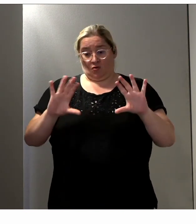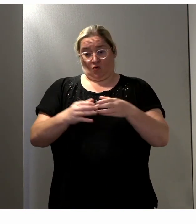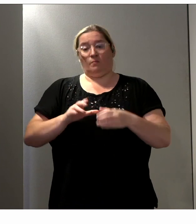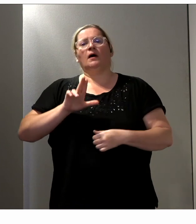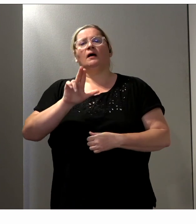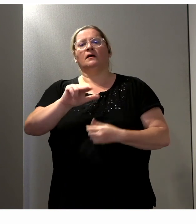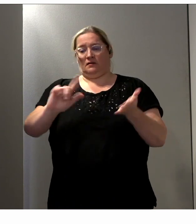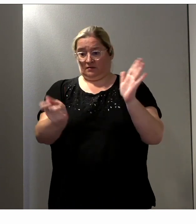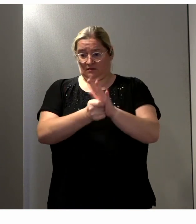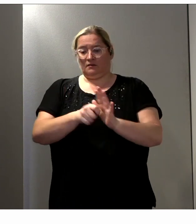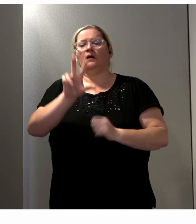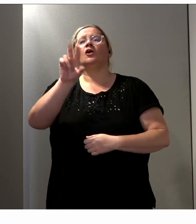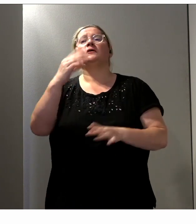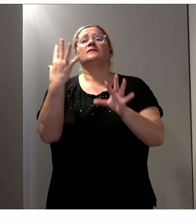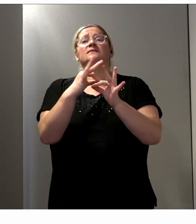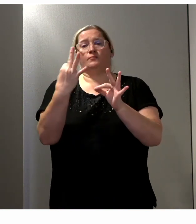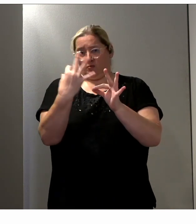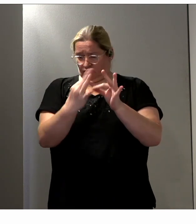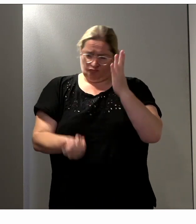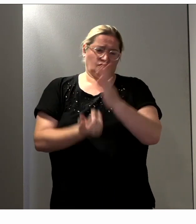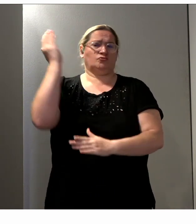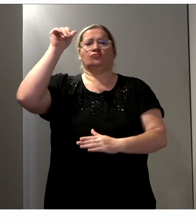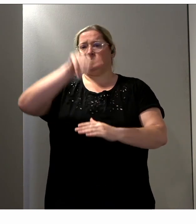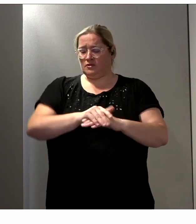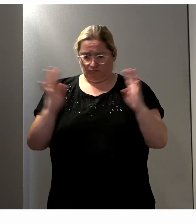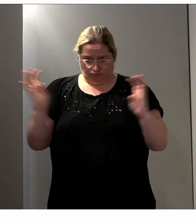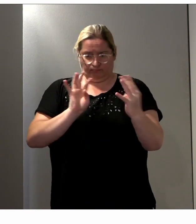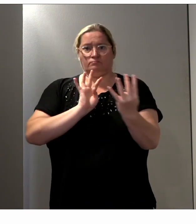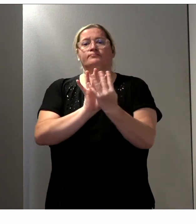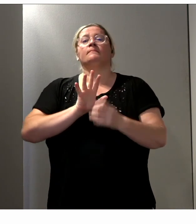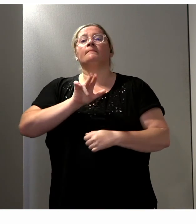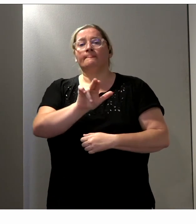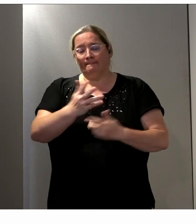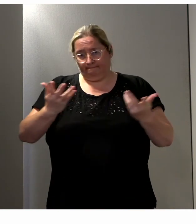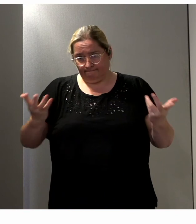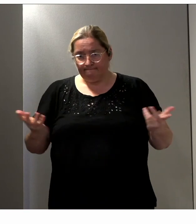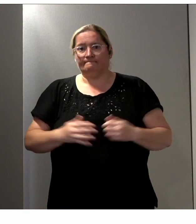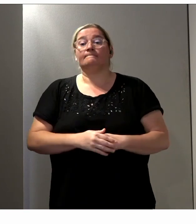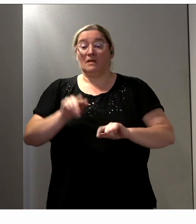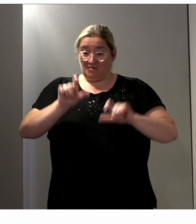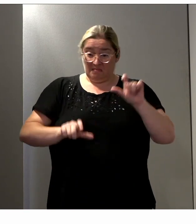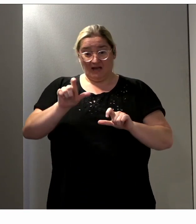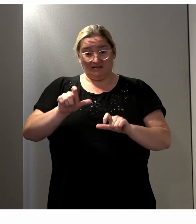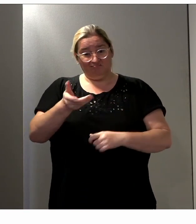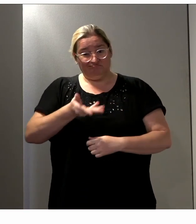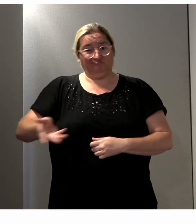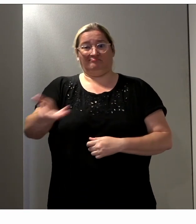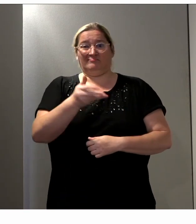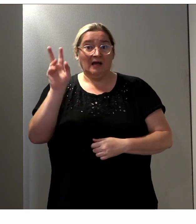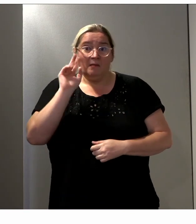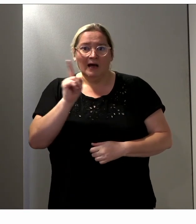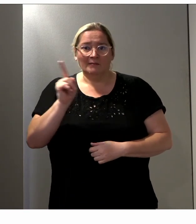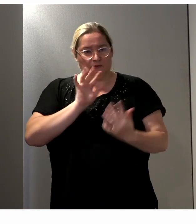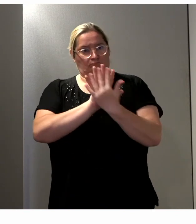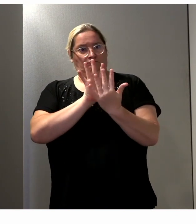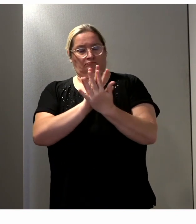septembre prochain, pendant une journée. Ce sera l'occasion pour des acteurs qui n'ont pas forcément l'habitude de se